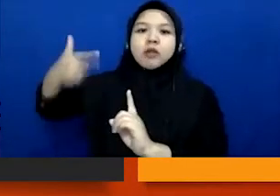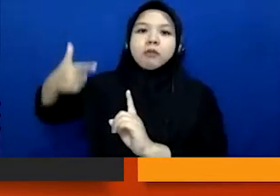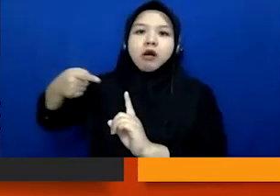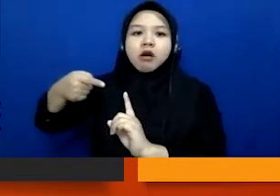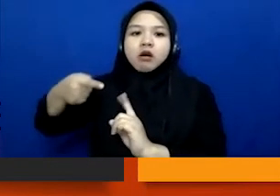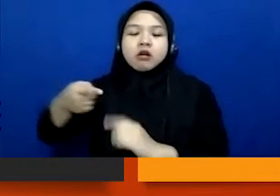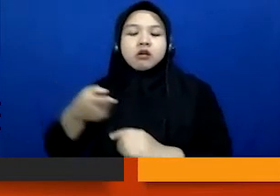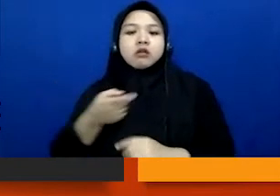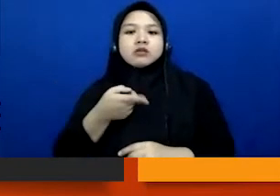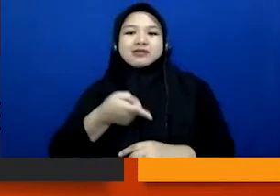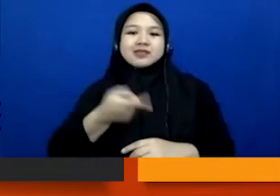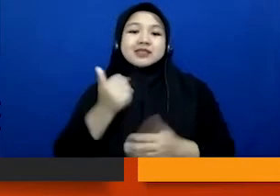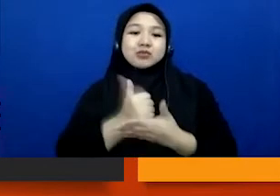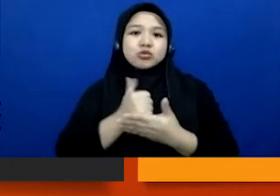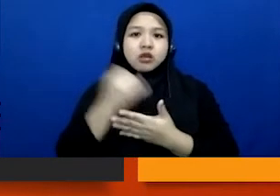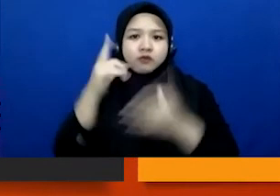seperti itu.